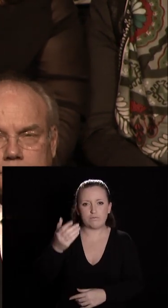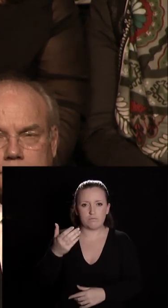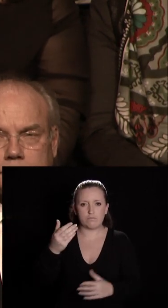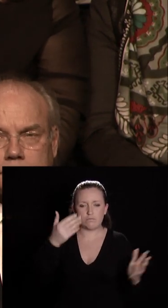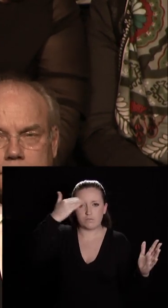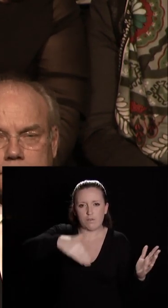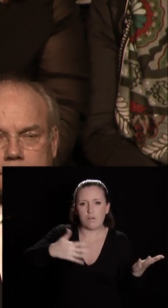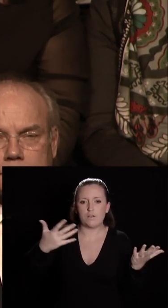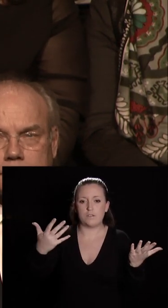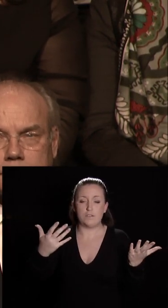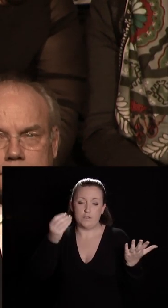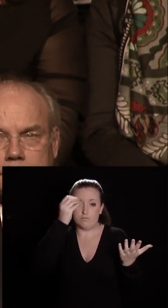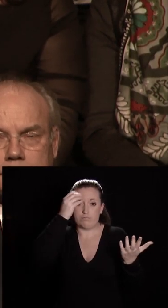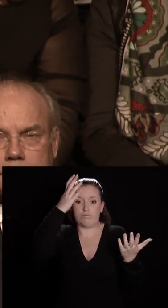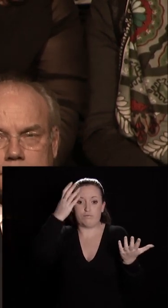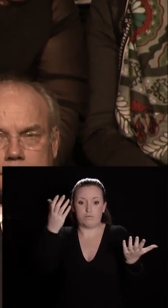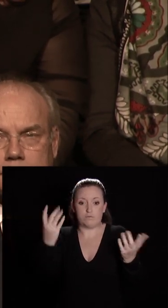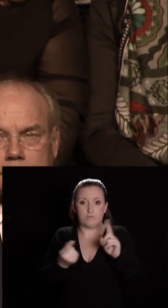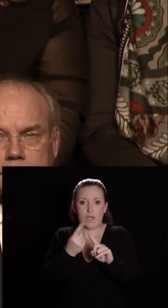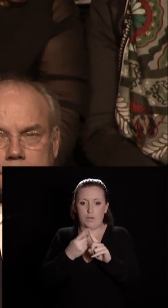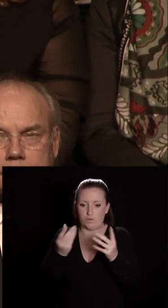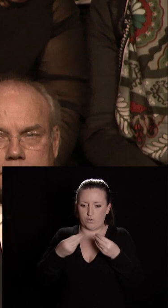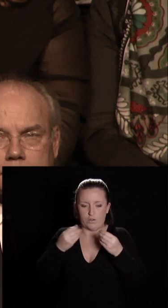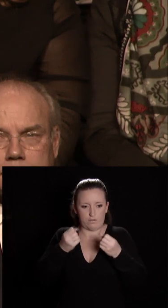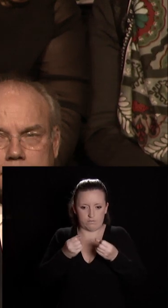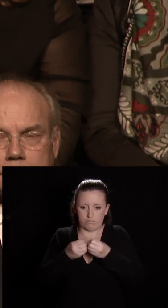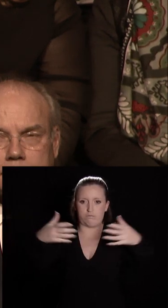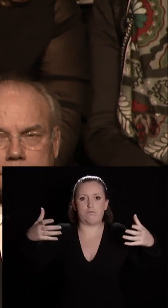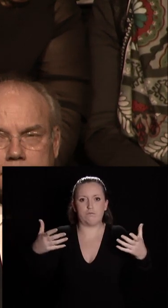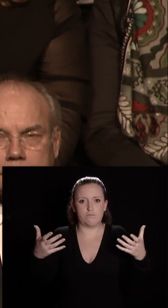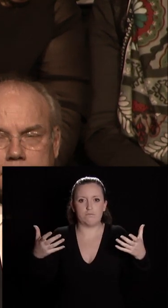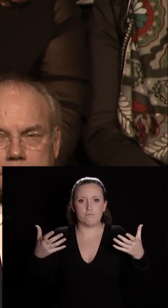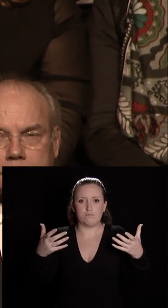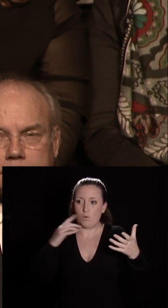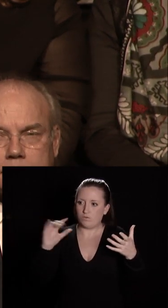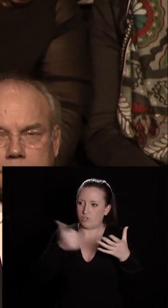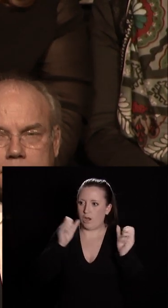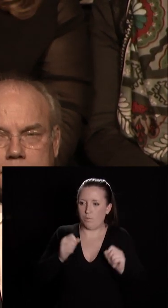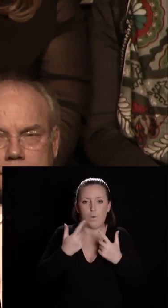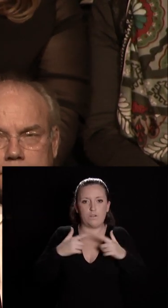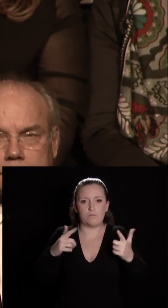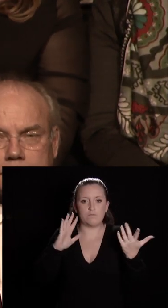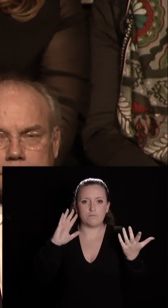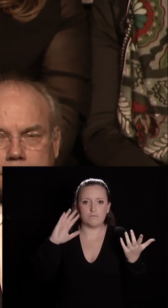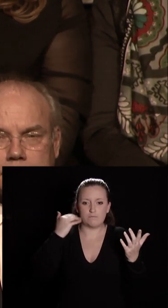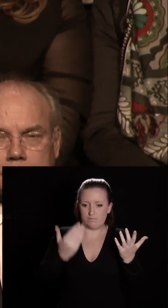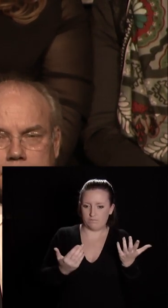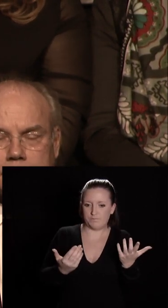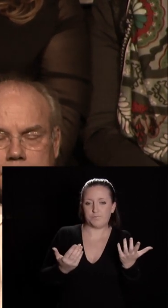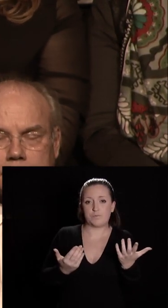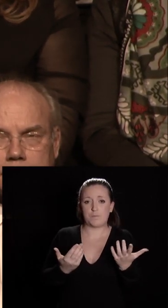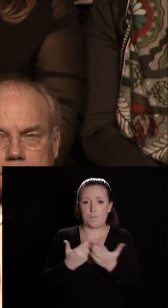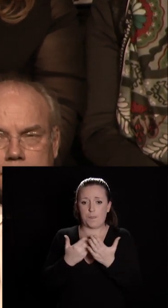et qui dit savoir et connaissance dit émancipation. Donner à chacun le meilleur des formations possibles, c'est une des